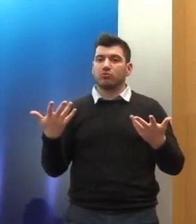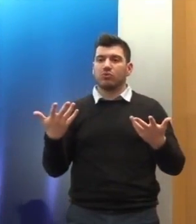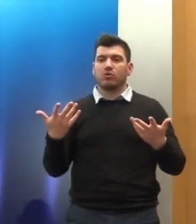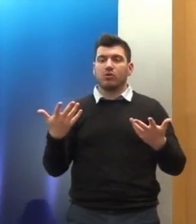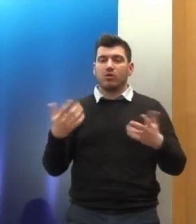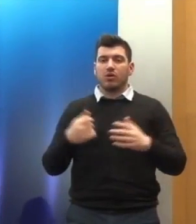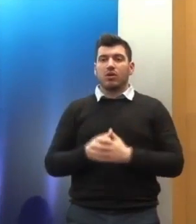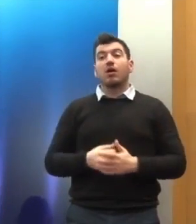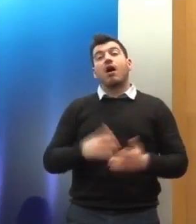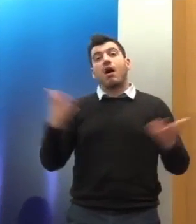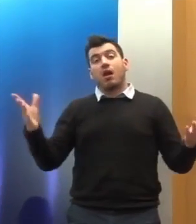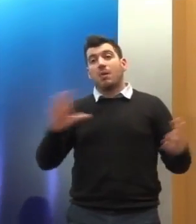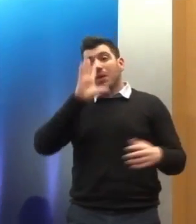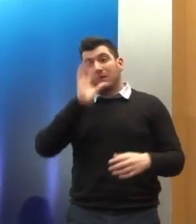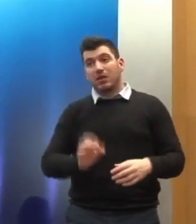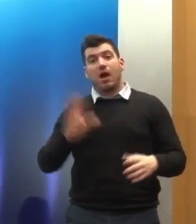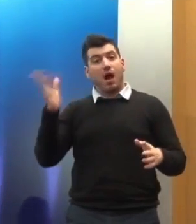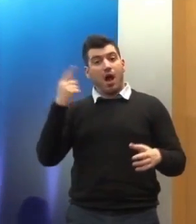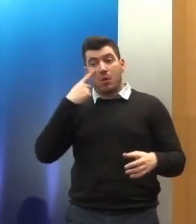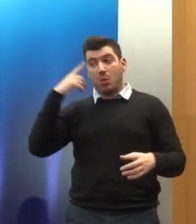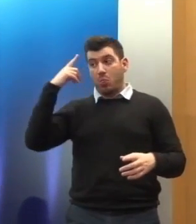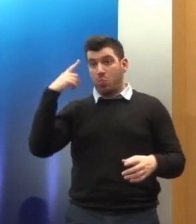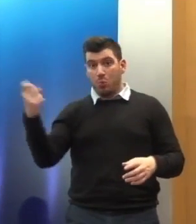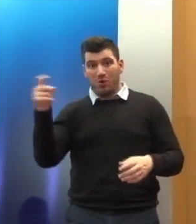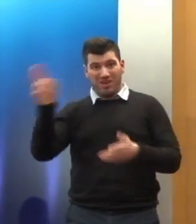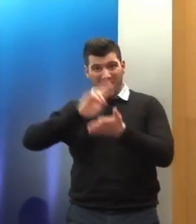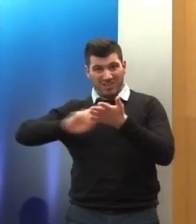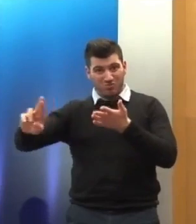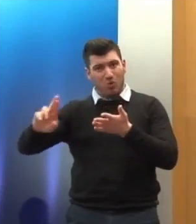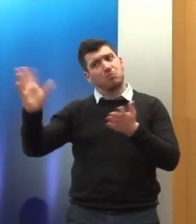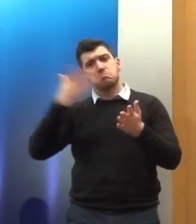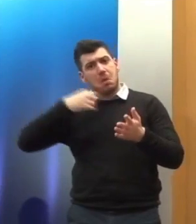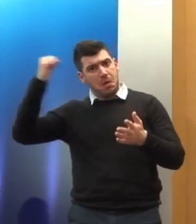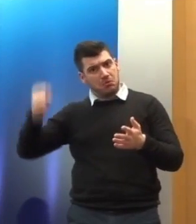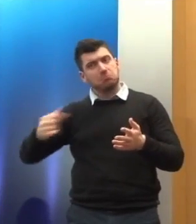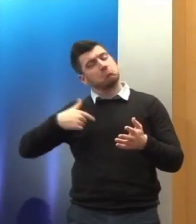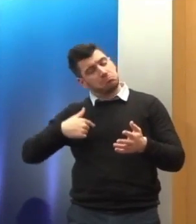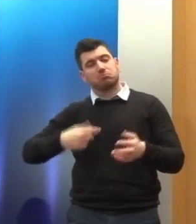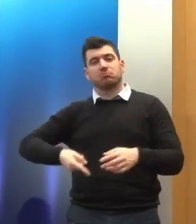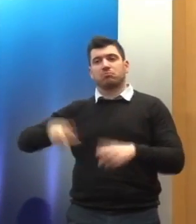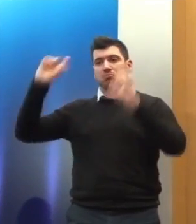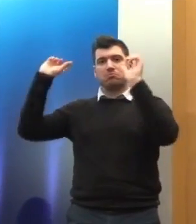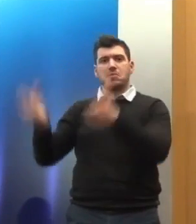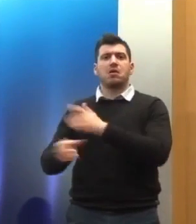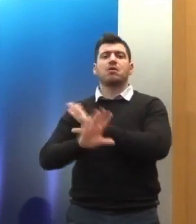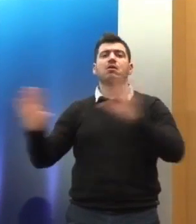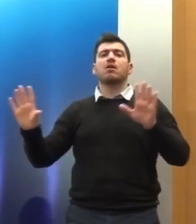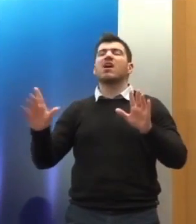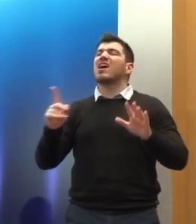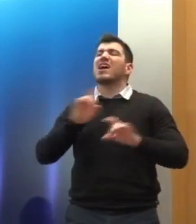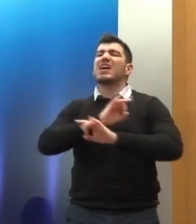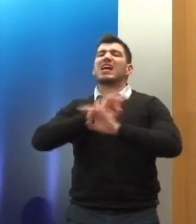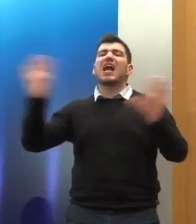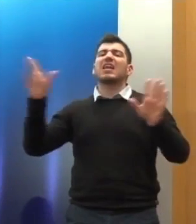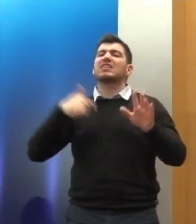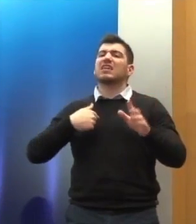Θεωρώ όμως ότι έτσι πρέπει να κινούμαστε, ότι πρέπει ειδικά σε περίοδους έντασης να δείχνουμε ότι κανείς δεν κείται υπεράνω του